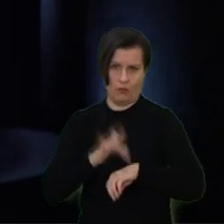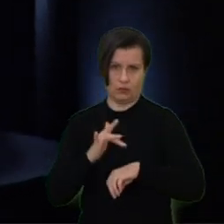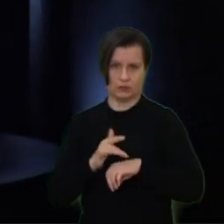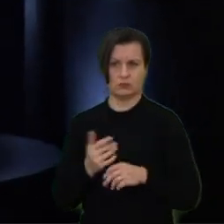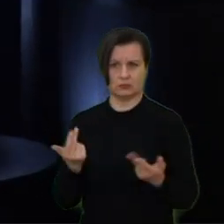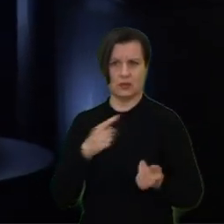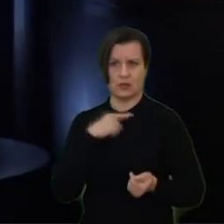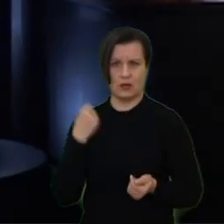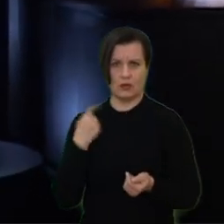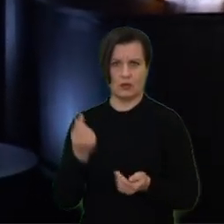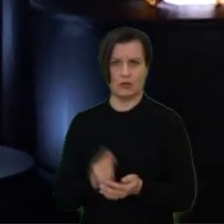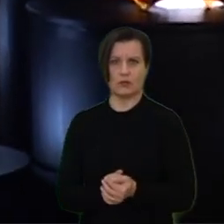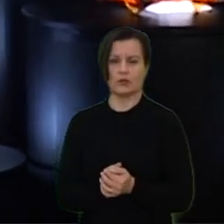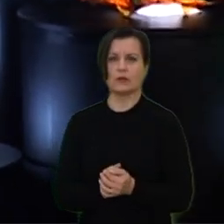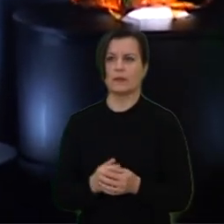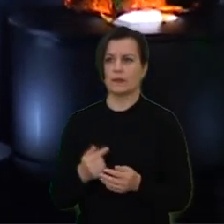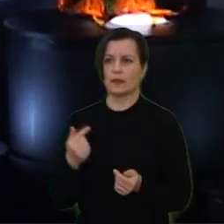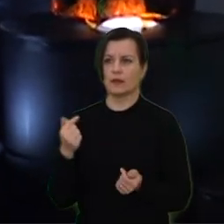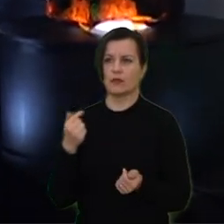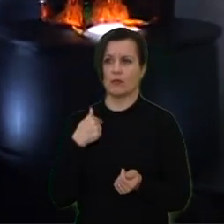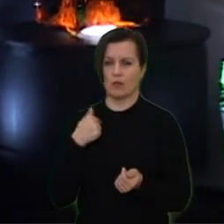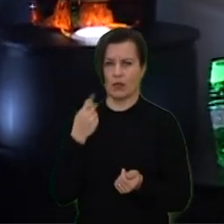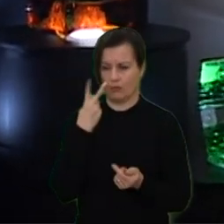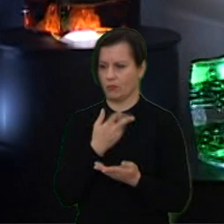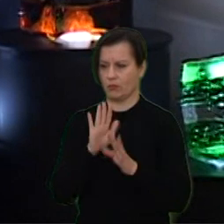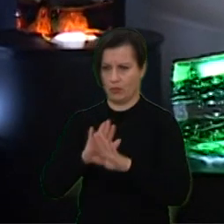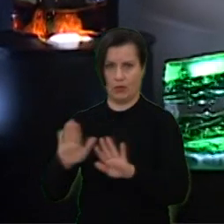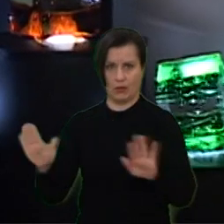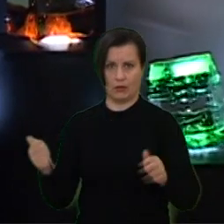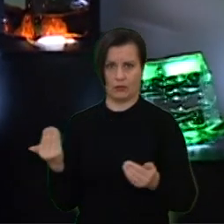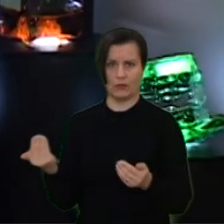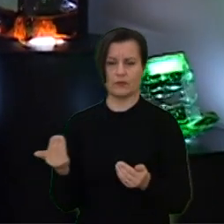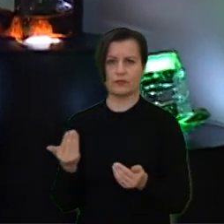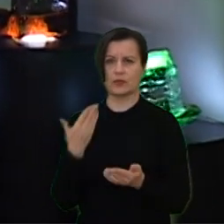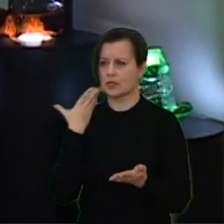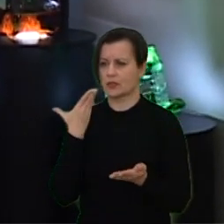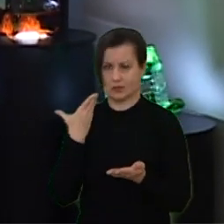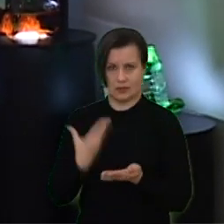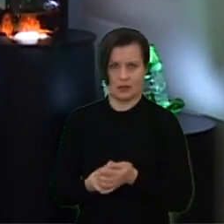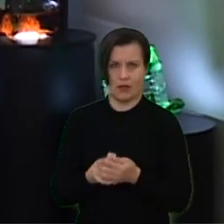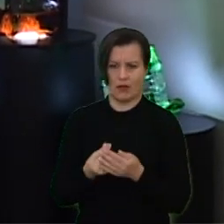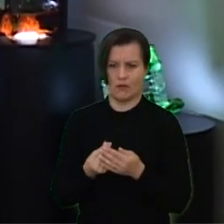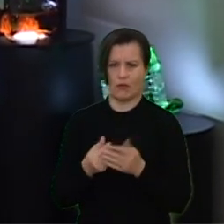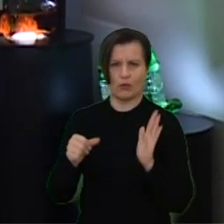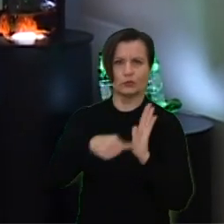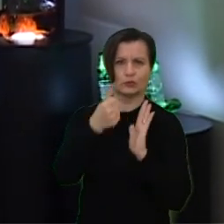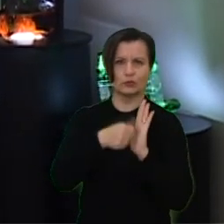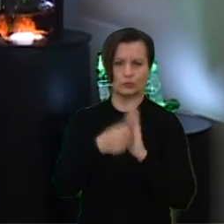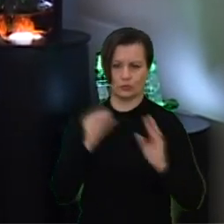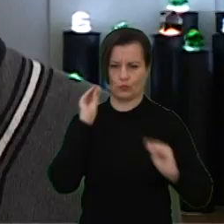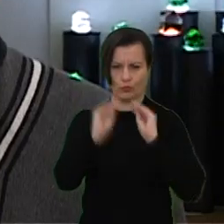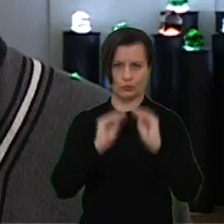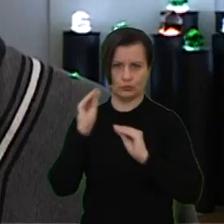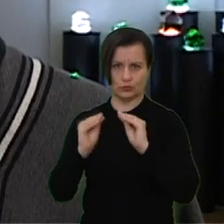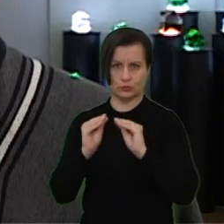kopis, tai turbūt daug. Mes šiagrinai rodome tą savo skulptūrinę, skulptūrinę tokį